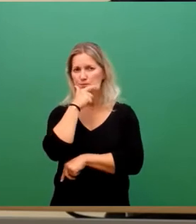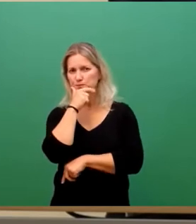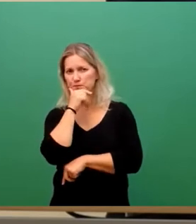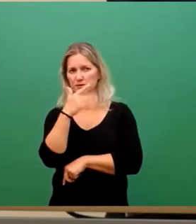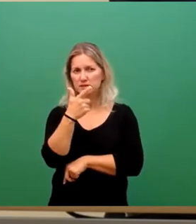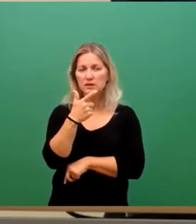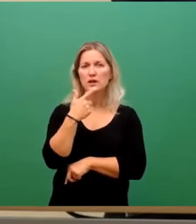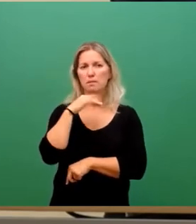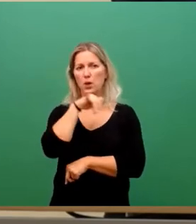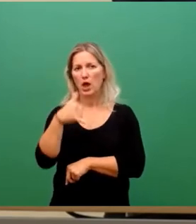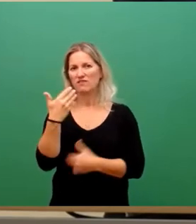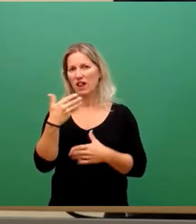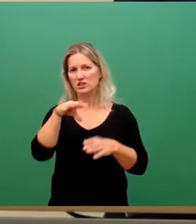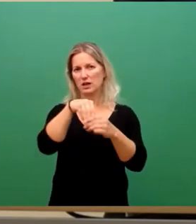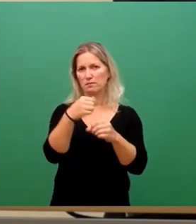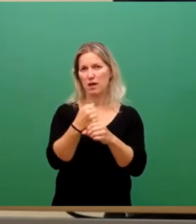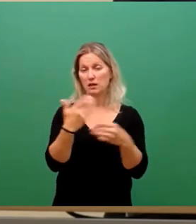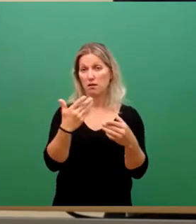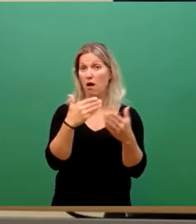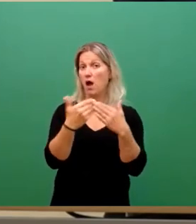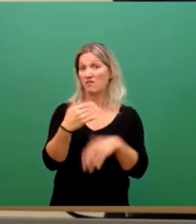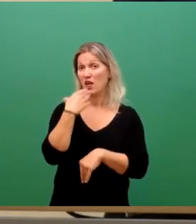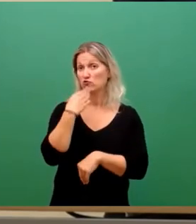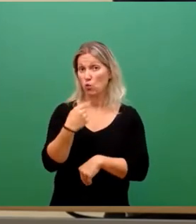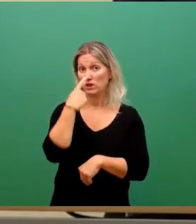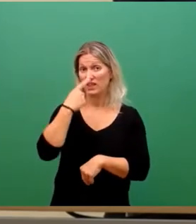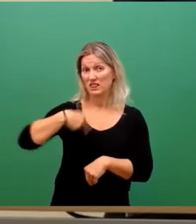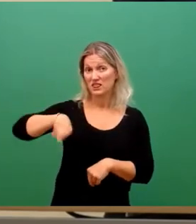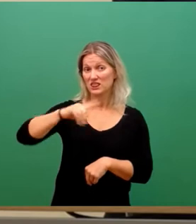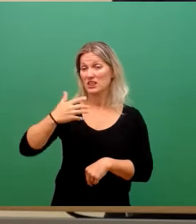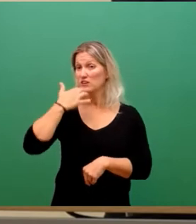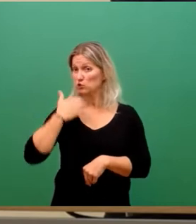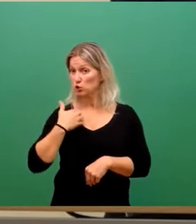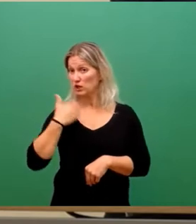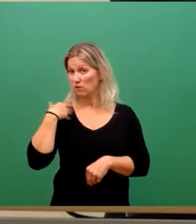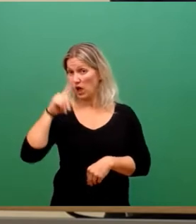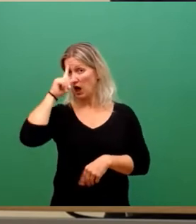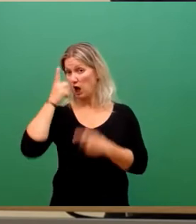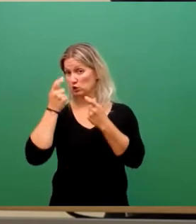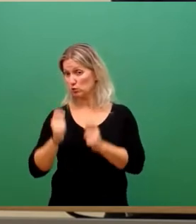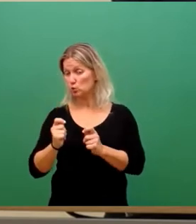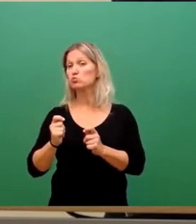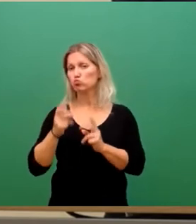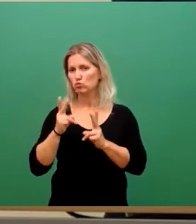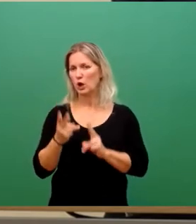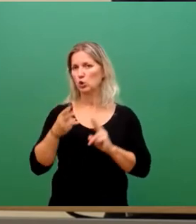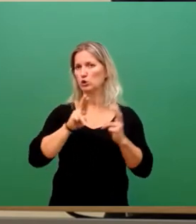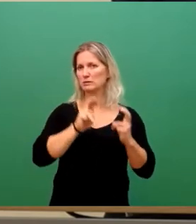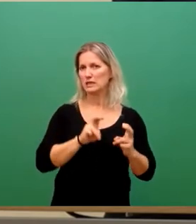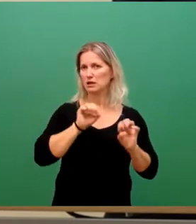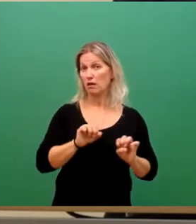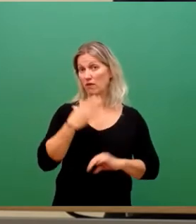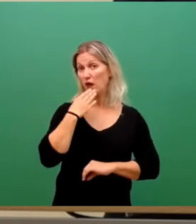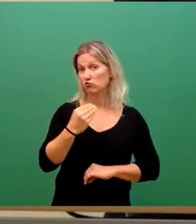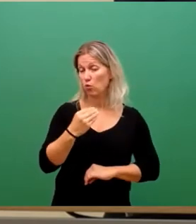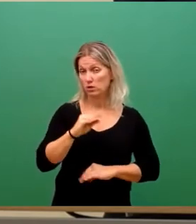wäre schön, wenn wir alles, was wir uns wünschen würden, wünschen würden im Sinne von Ratsbeschlüssen, auch umsetzen können. Insoweit gilt es dann natürlich, Prioritäten zu